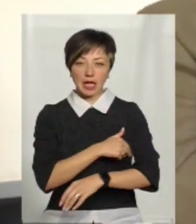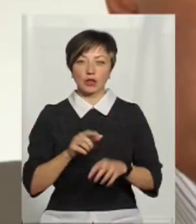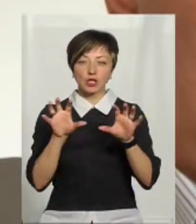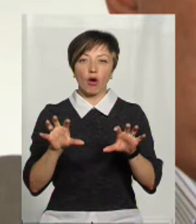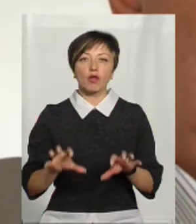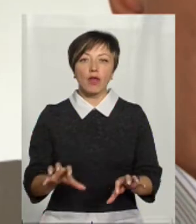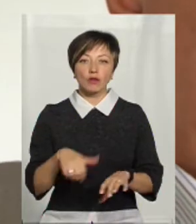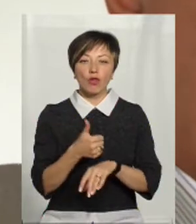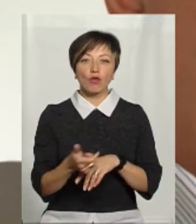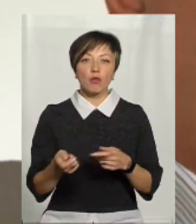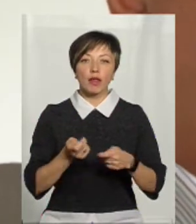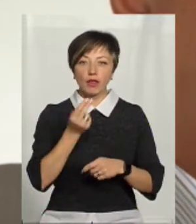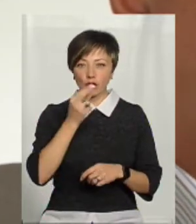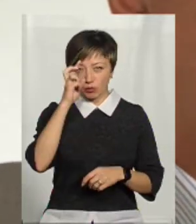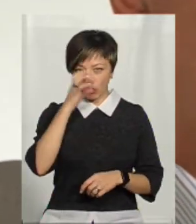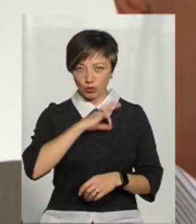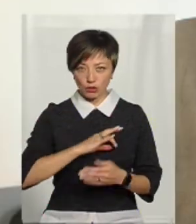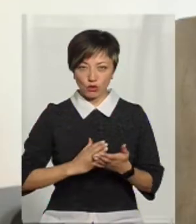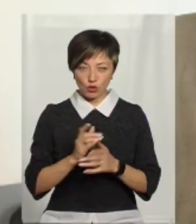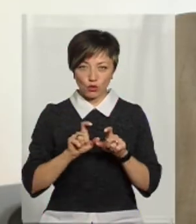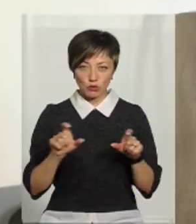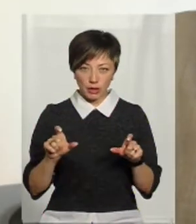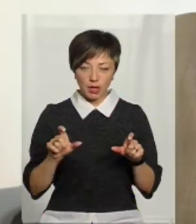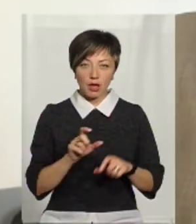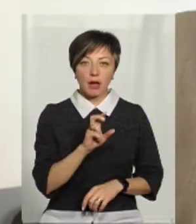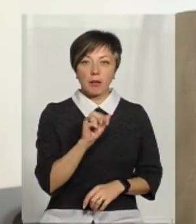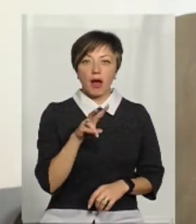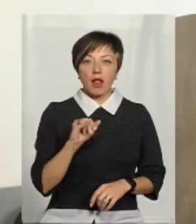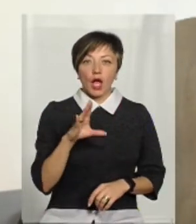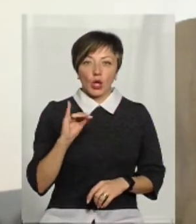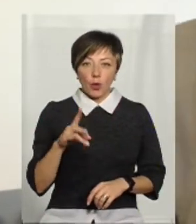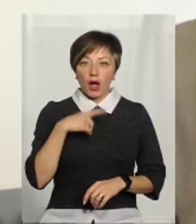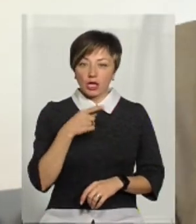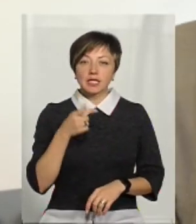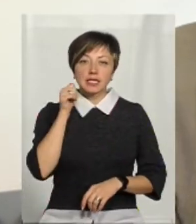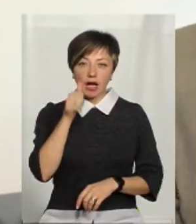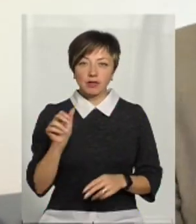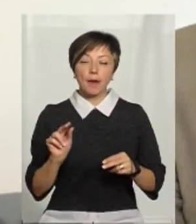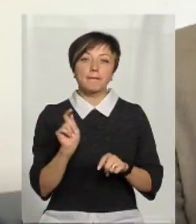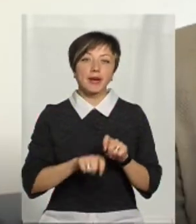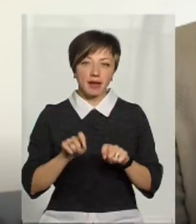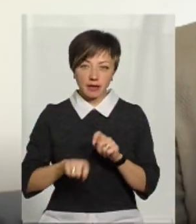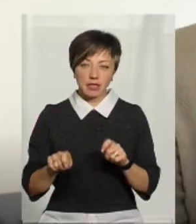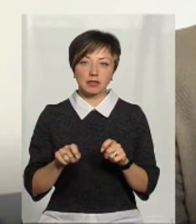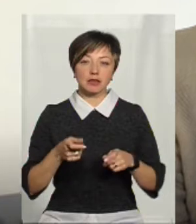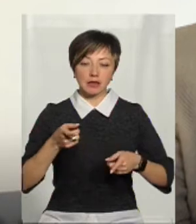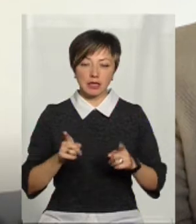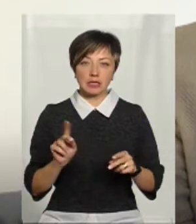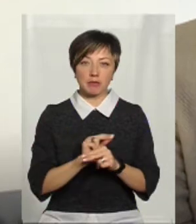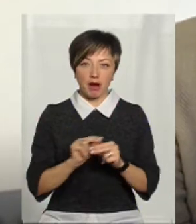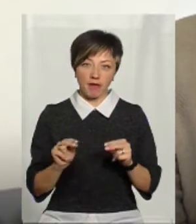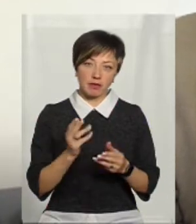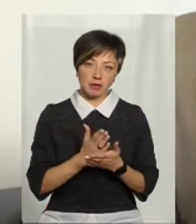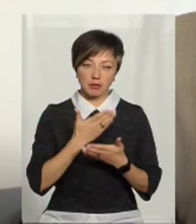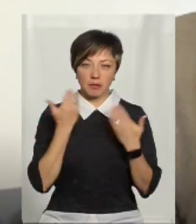законодавства Головного управління Держпродспоживслужби Ігор Боланюк каже, завтра перевірять їх справність. Наша служба, працівники нашого